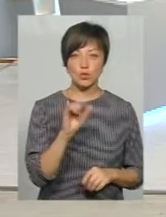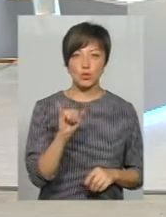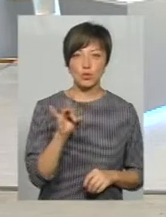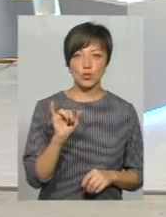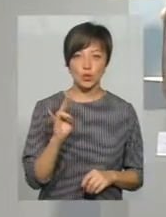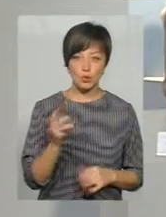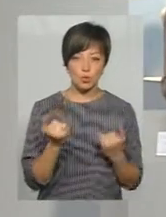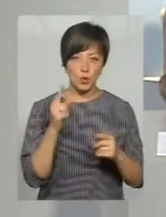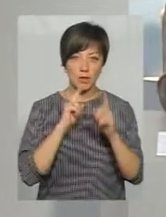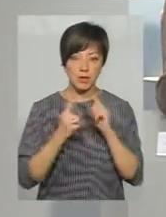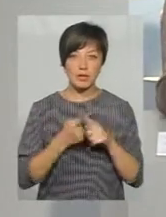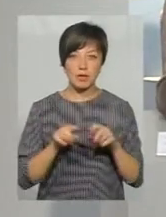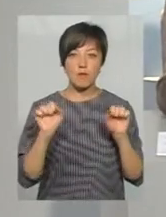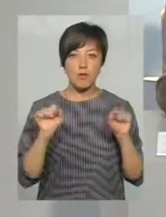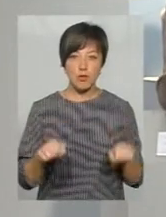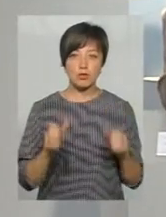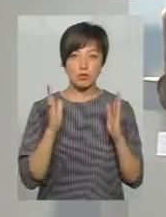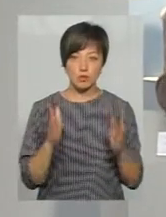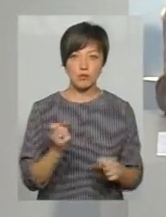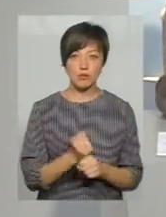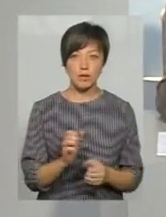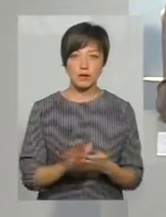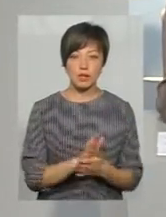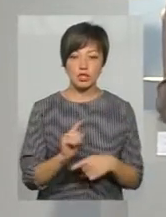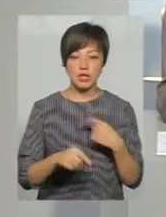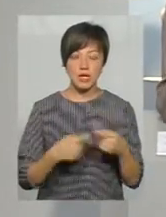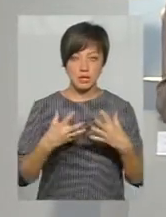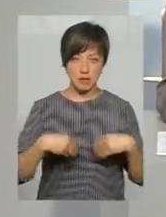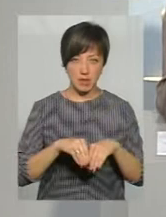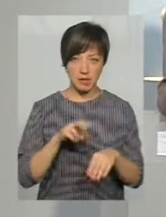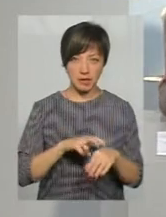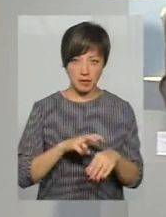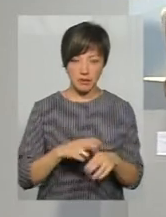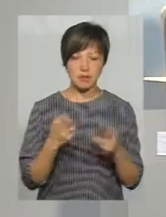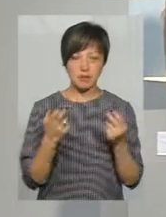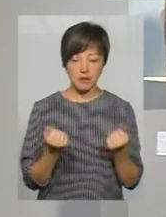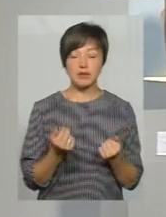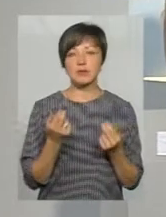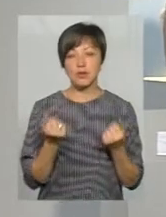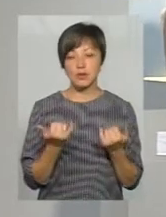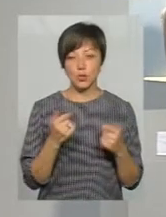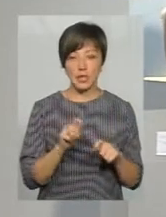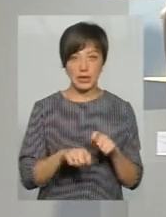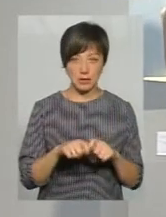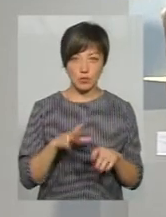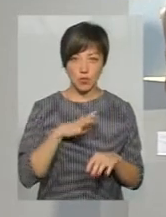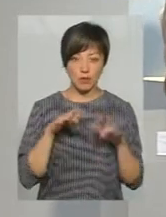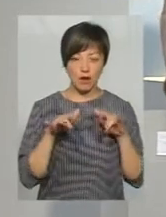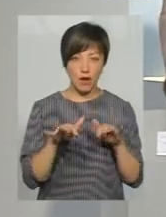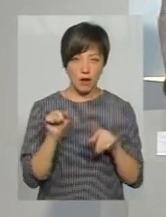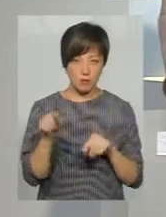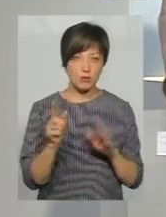сьогодні на брифінгу, це можна буде зробити безкоштовно через сімейних лікарів, так? Такі тести, як сьогодні були на акції,